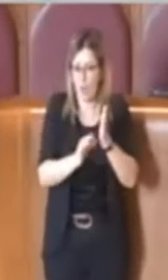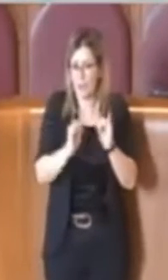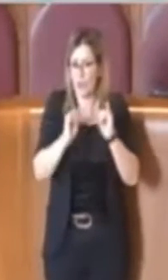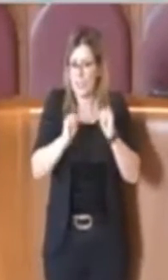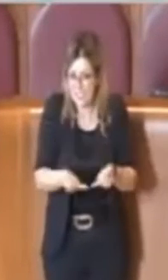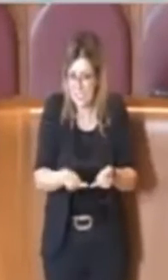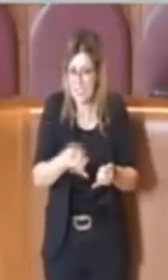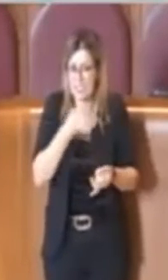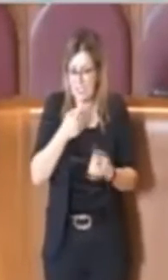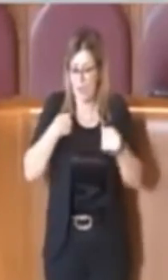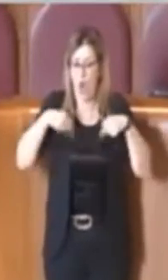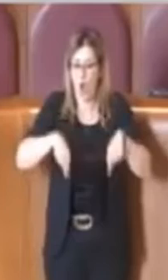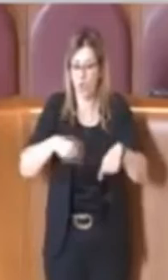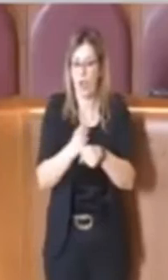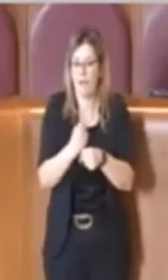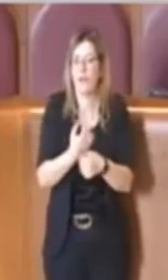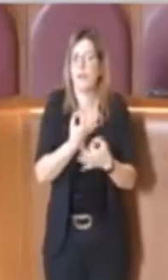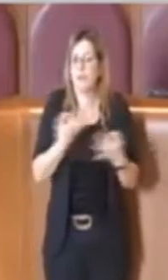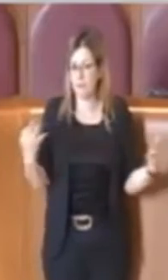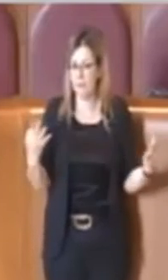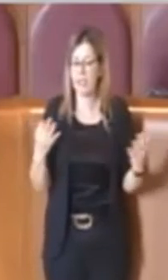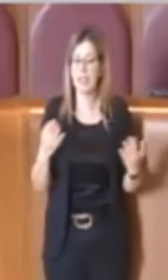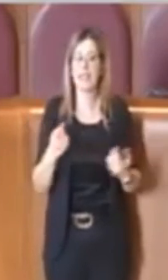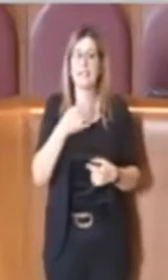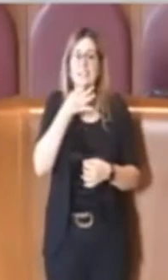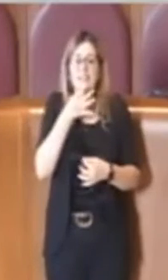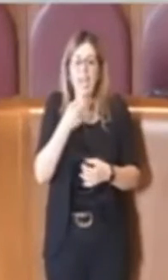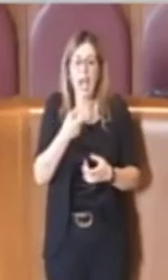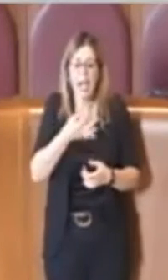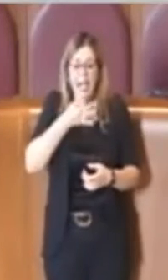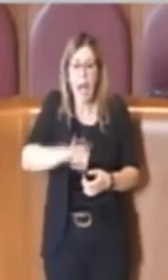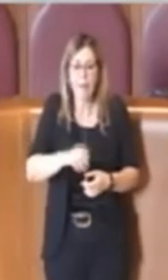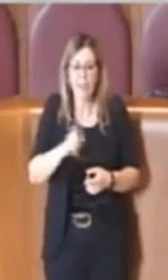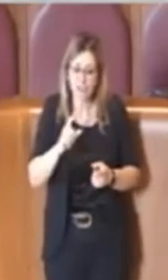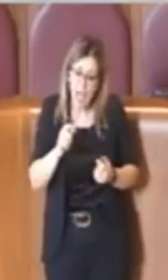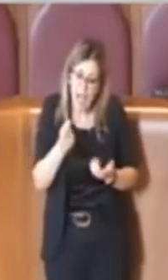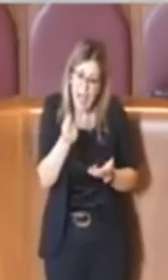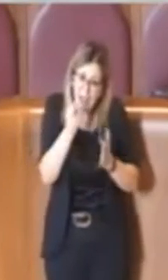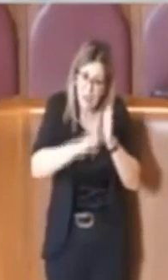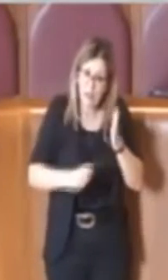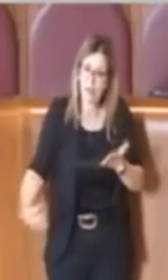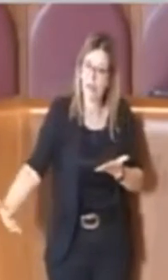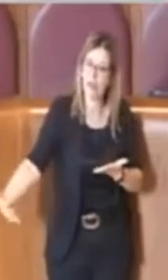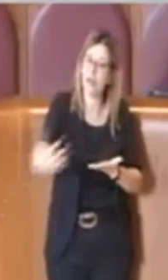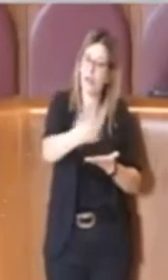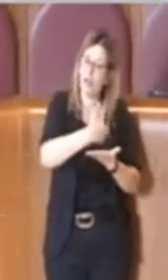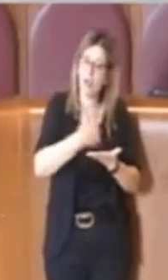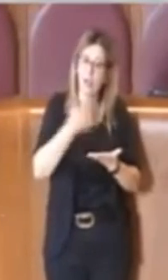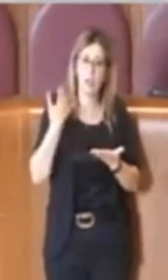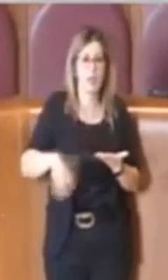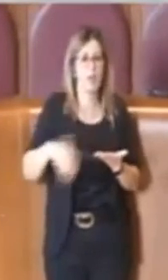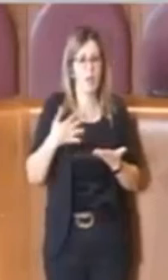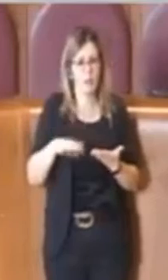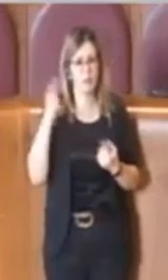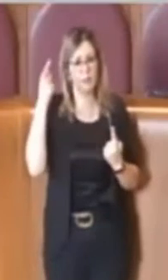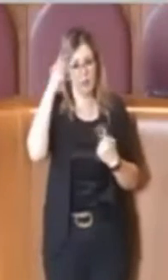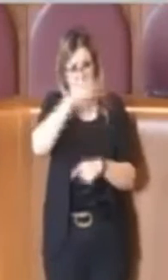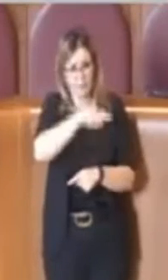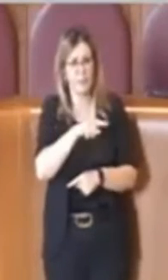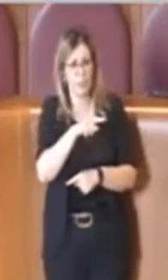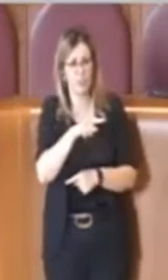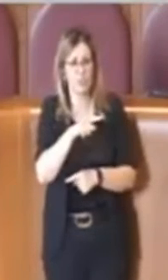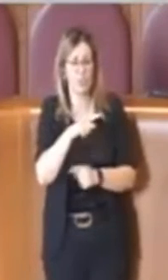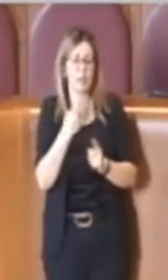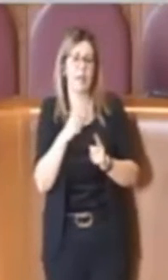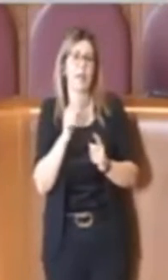la capacità di riscossione è un qualcosa che è abbastanza difficile da raggiungere e da